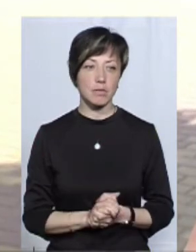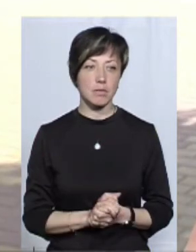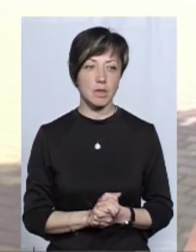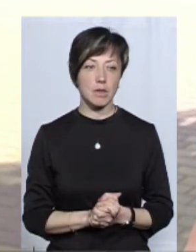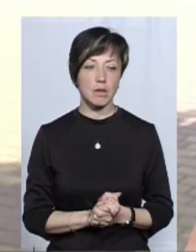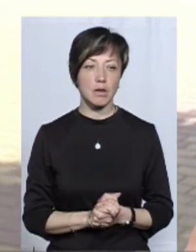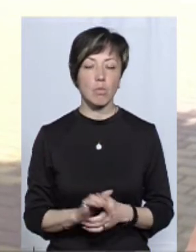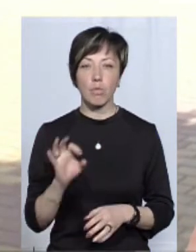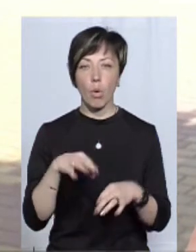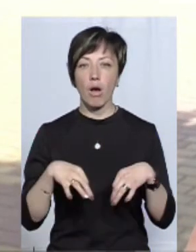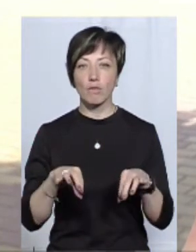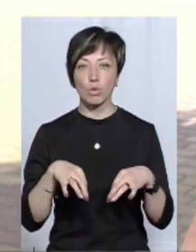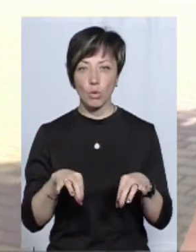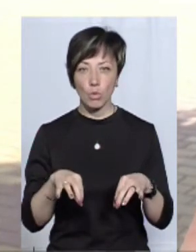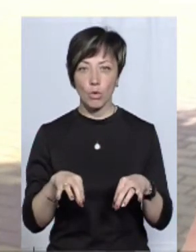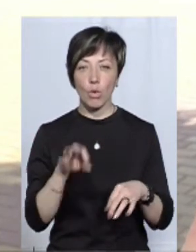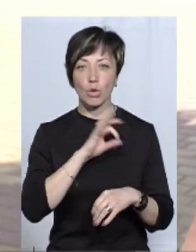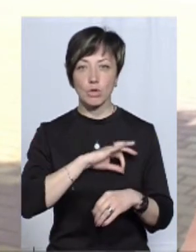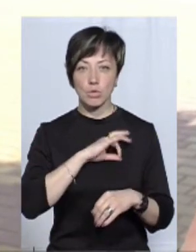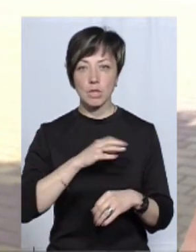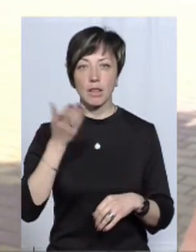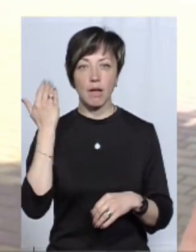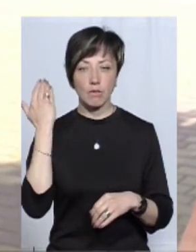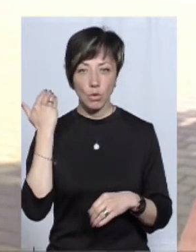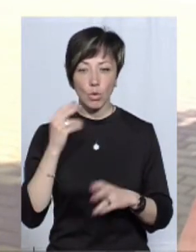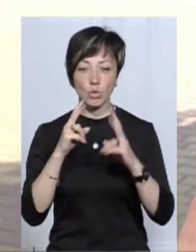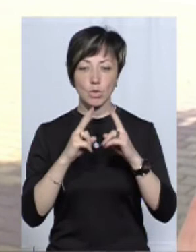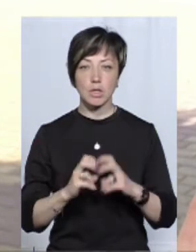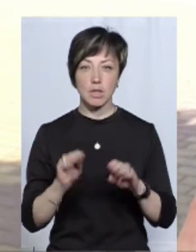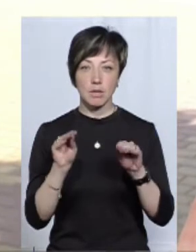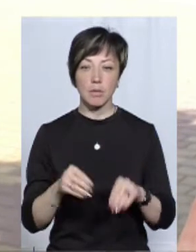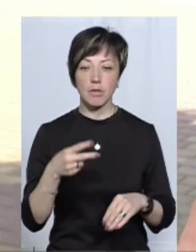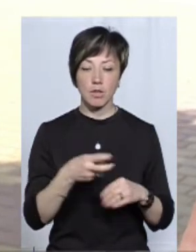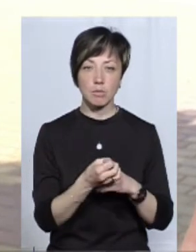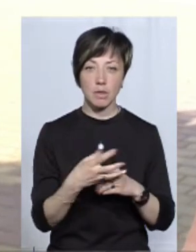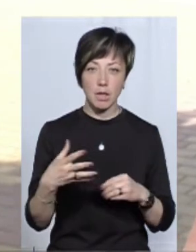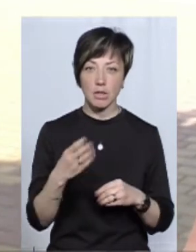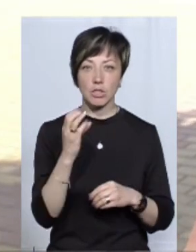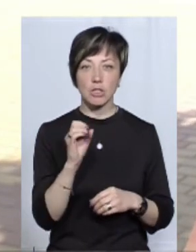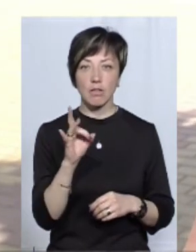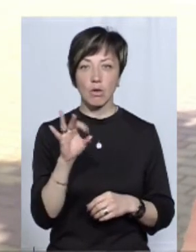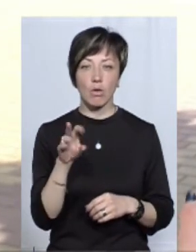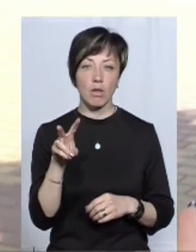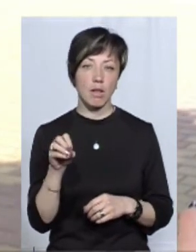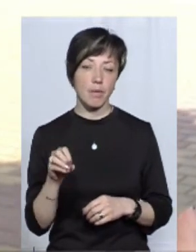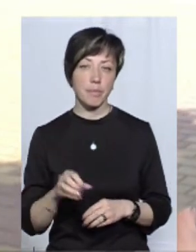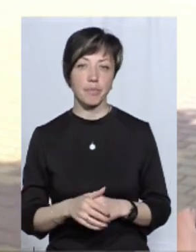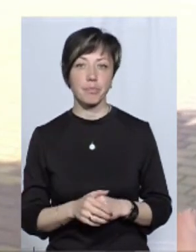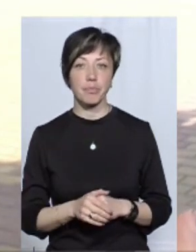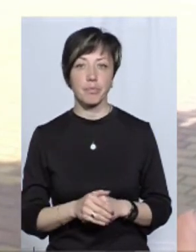Стосовно авто, то авто він користується давно, тому що я досліджую декларацію 2015 року, це «Шевроле АВЕО»,